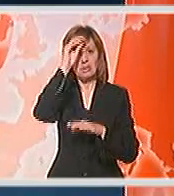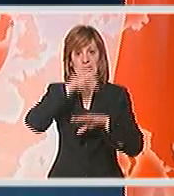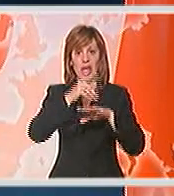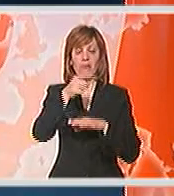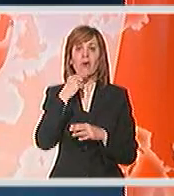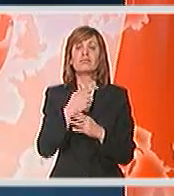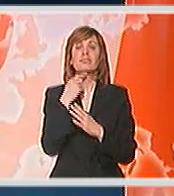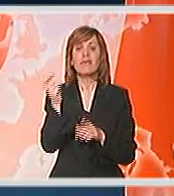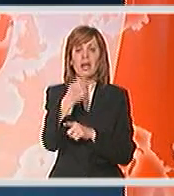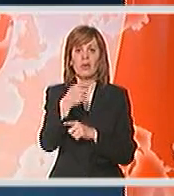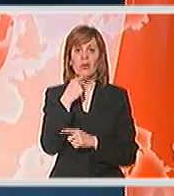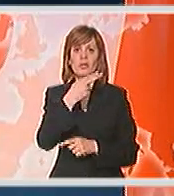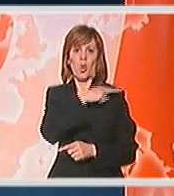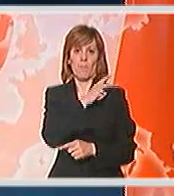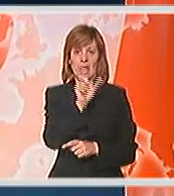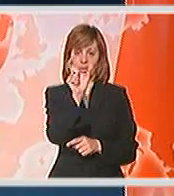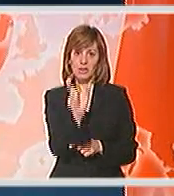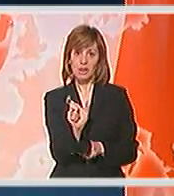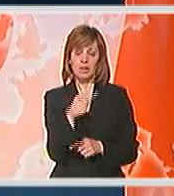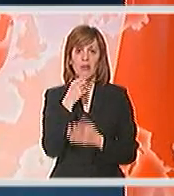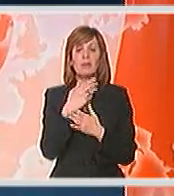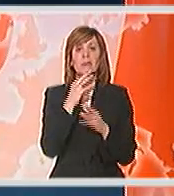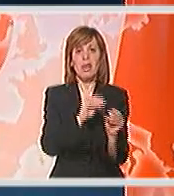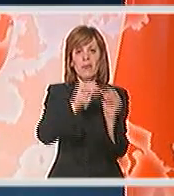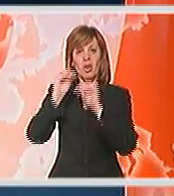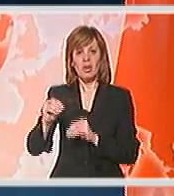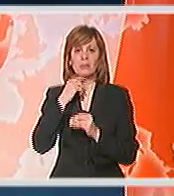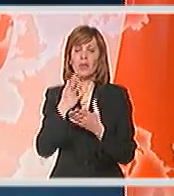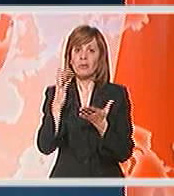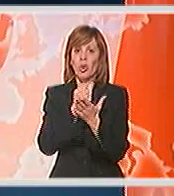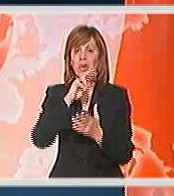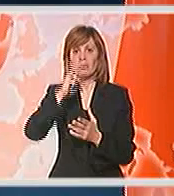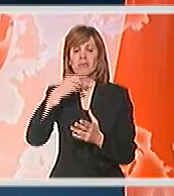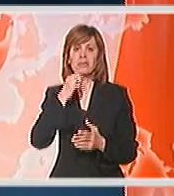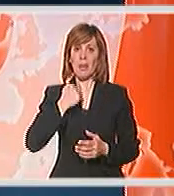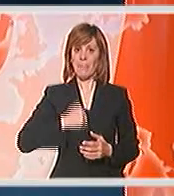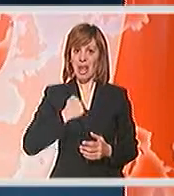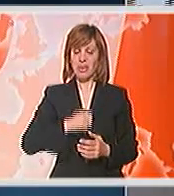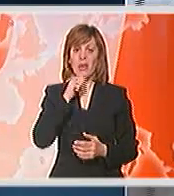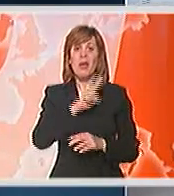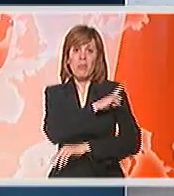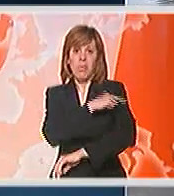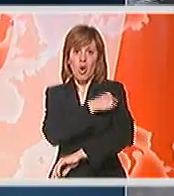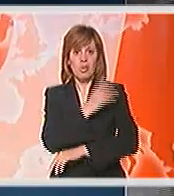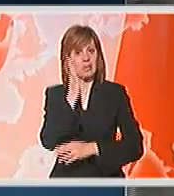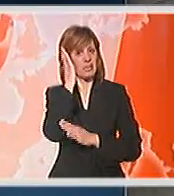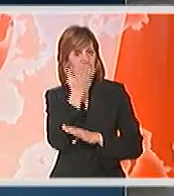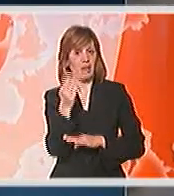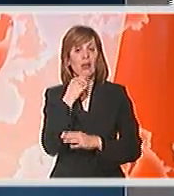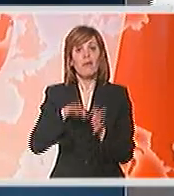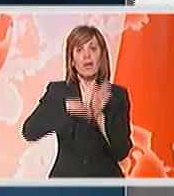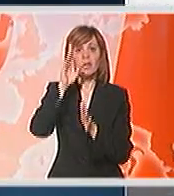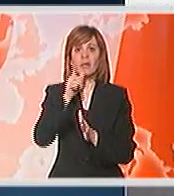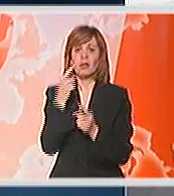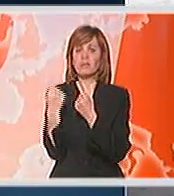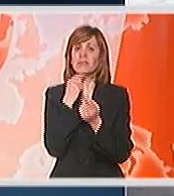vatrogasnečeta Zaječara, Branislav Matić. Evakuisani su smešteni u Gamzigradskoj banji i bolnici, ali se većina odlučila da